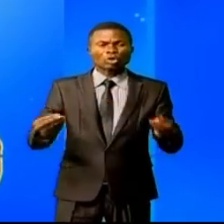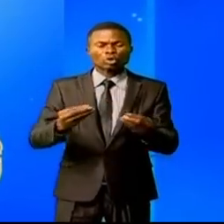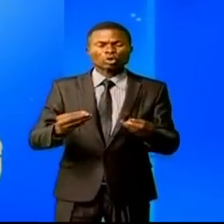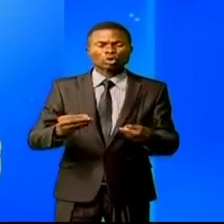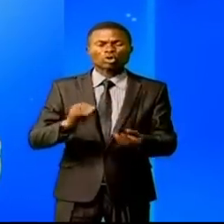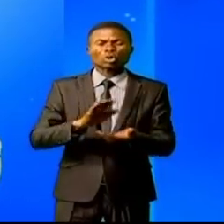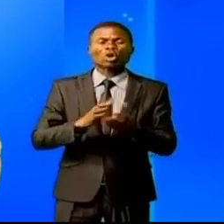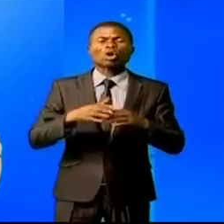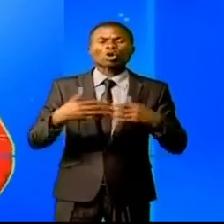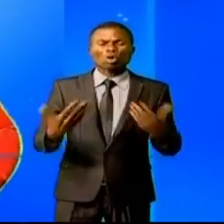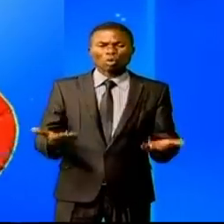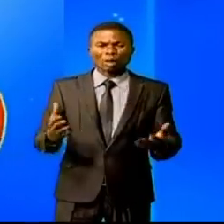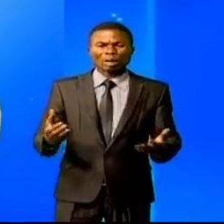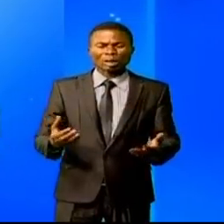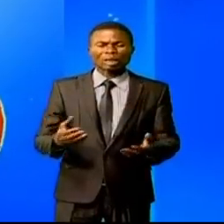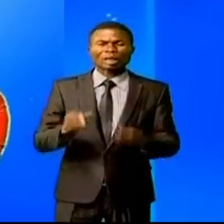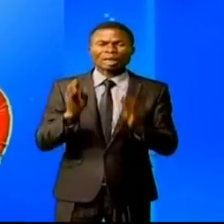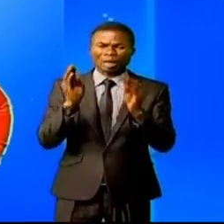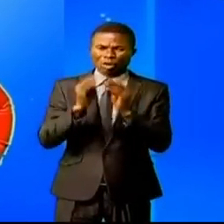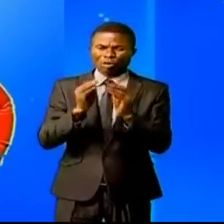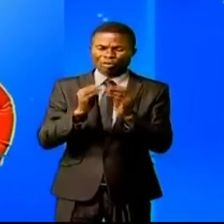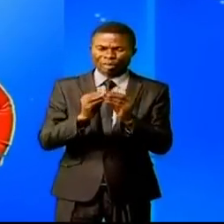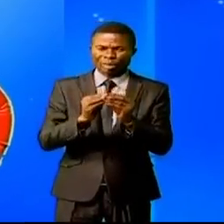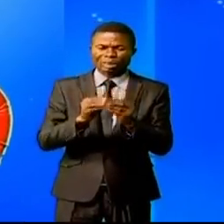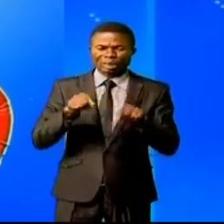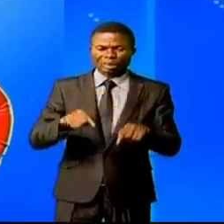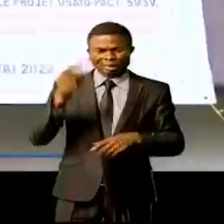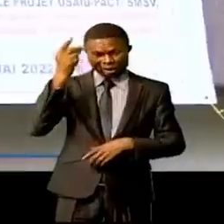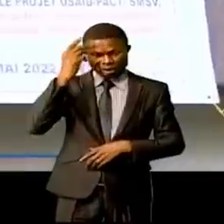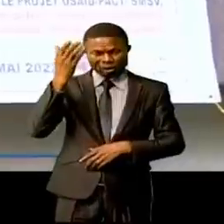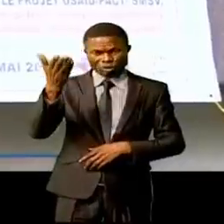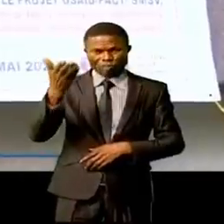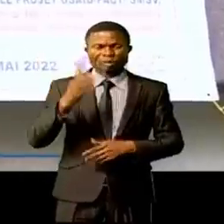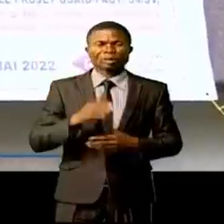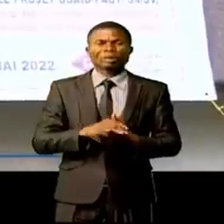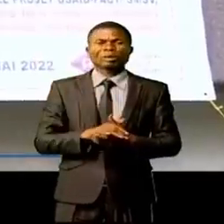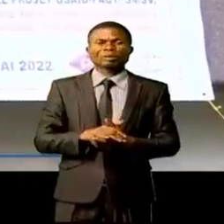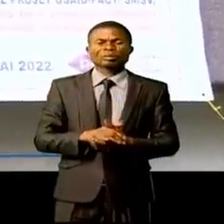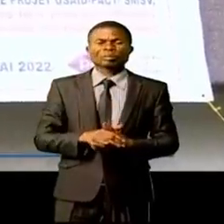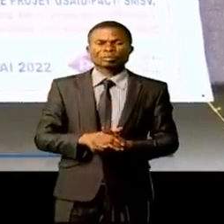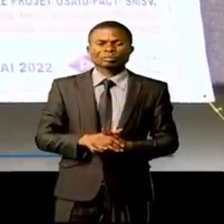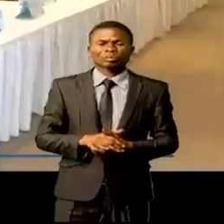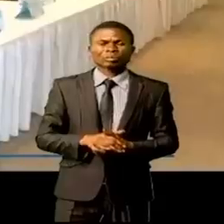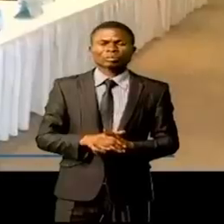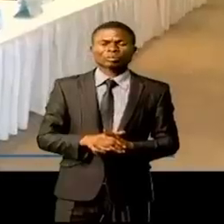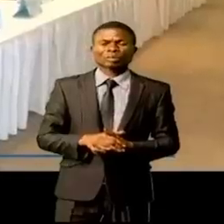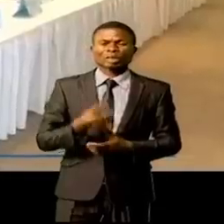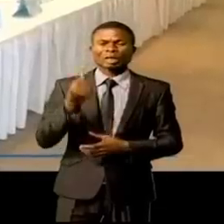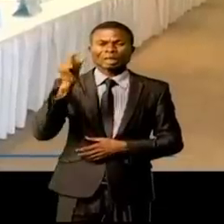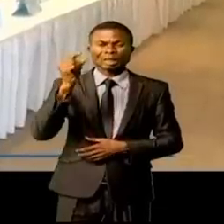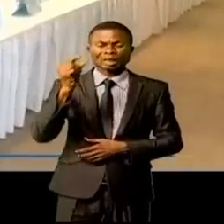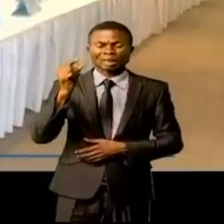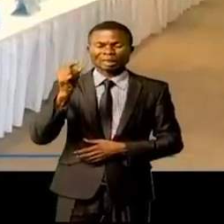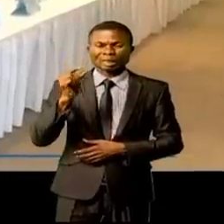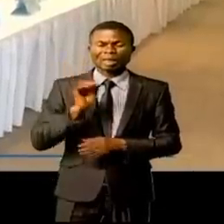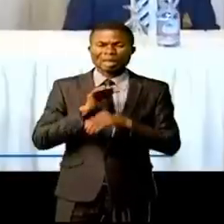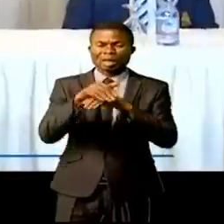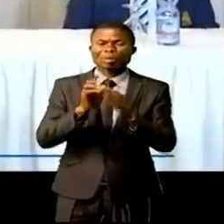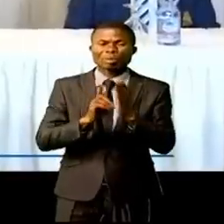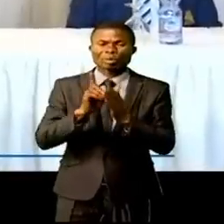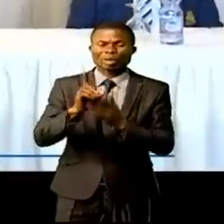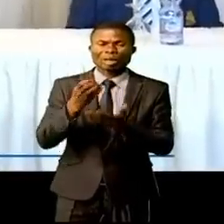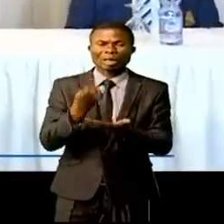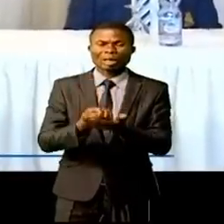difficulté ? Une table ronde se tient à Kinshasa. Les ressources minières contribuent énormément à l'émergence de l